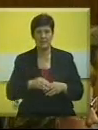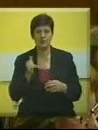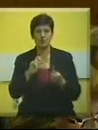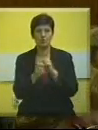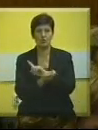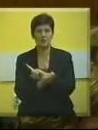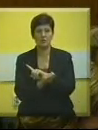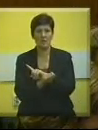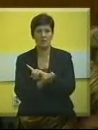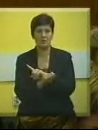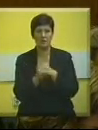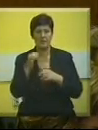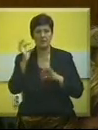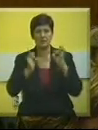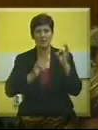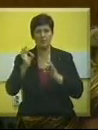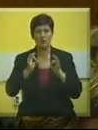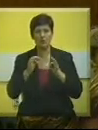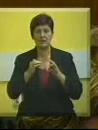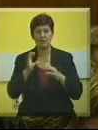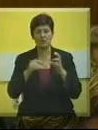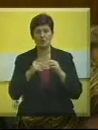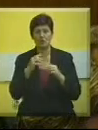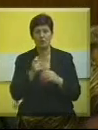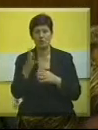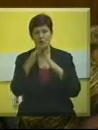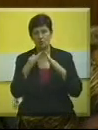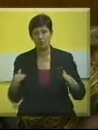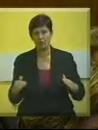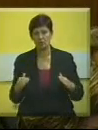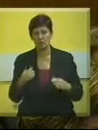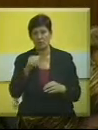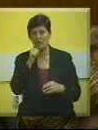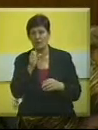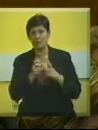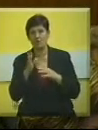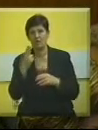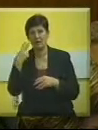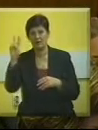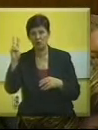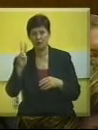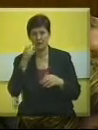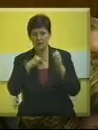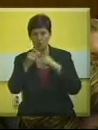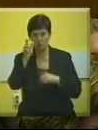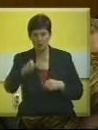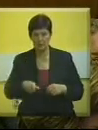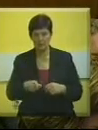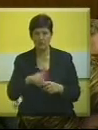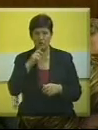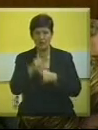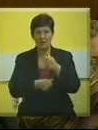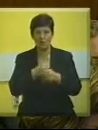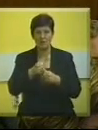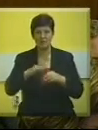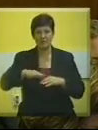menja jeste procentovno odnos broja domaćih turista i broja inostranjih turista koji iz godine